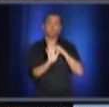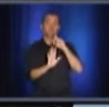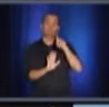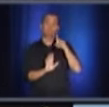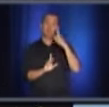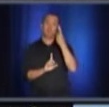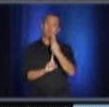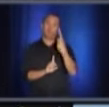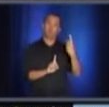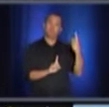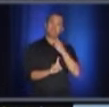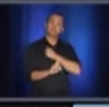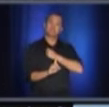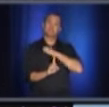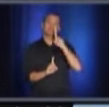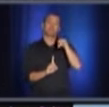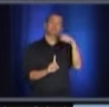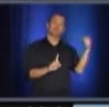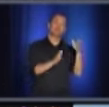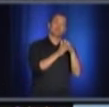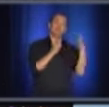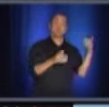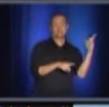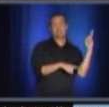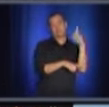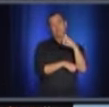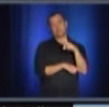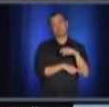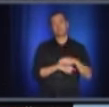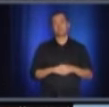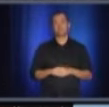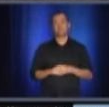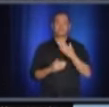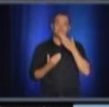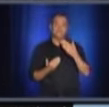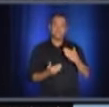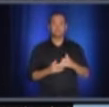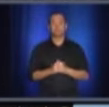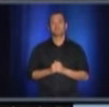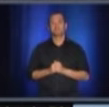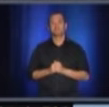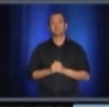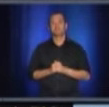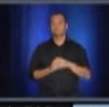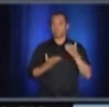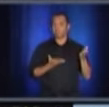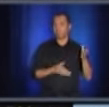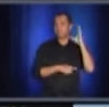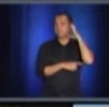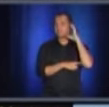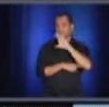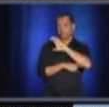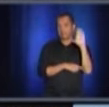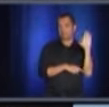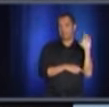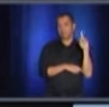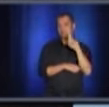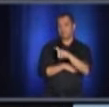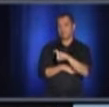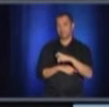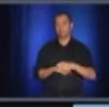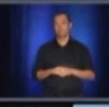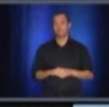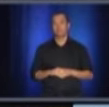prochain. Merci. Alors, bonjour M. Arruda, M. Dubé, Marie-Josée Paquette-Coumeau de Radio-Canada. Bonjour. À la suite, en